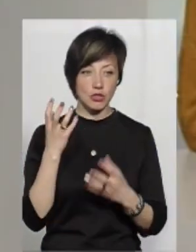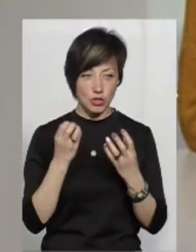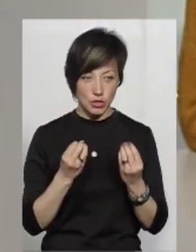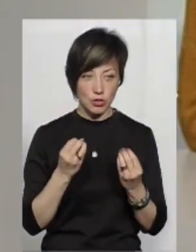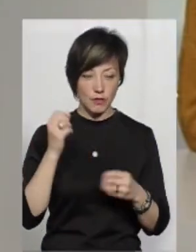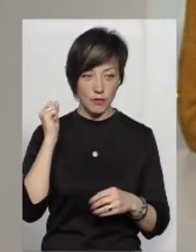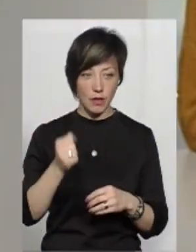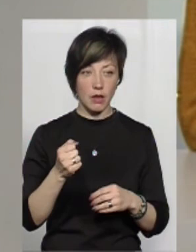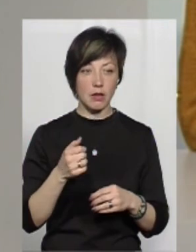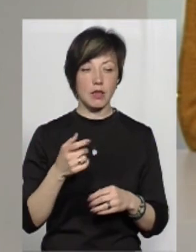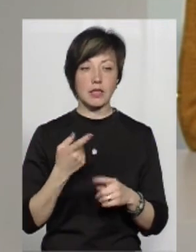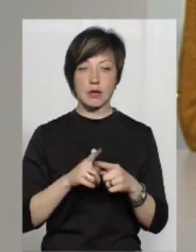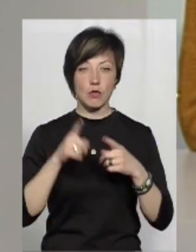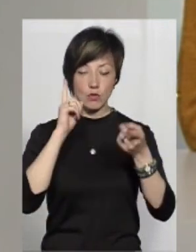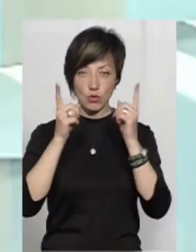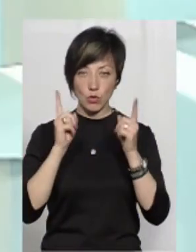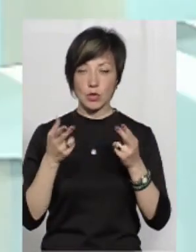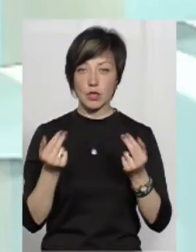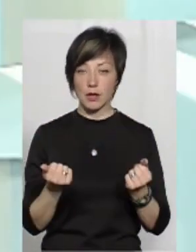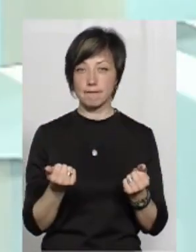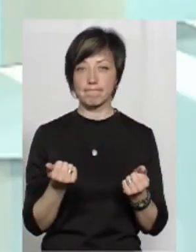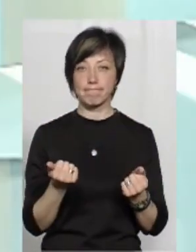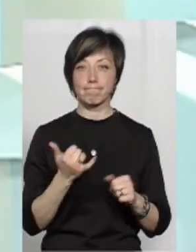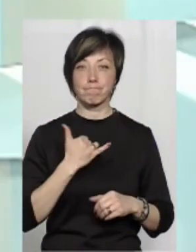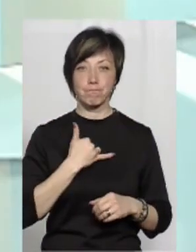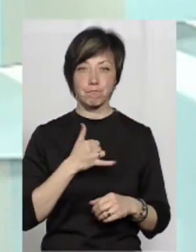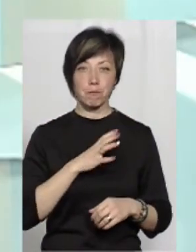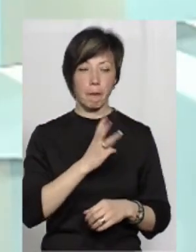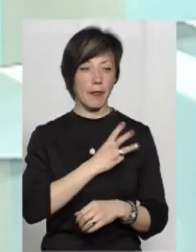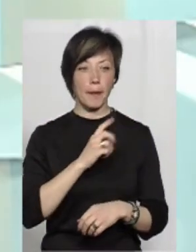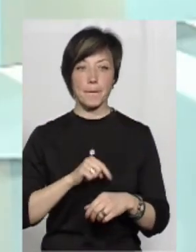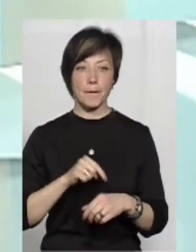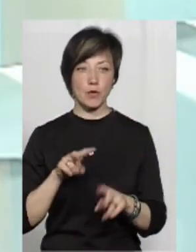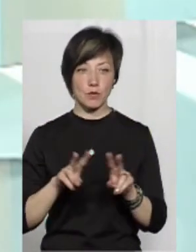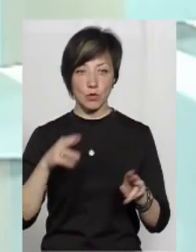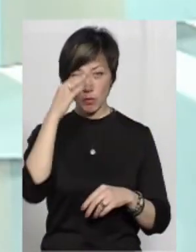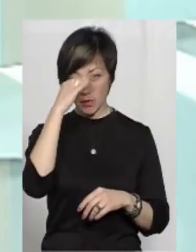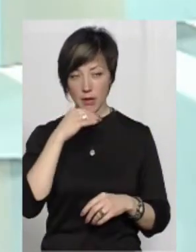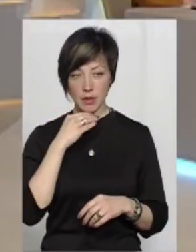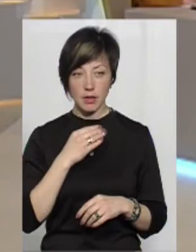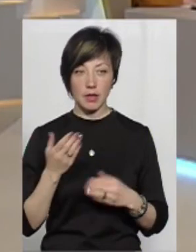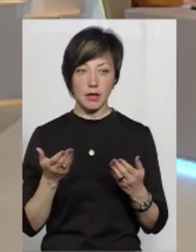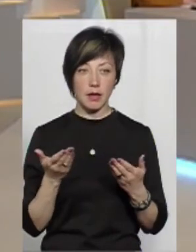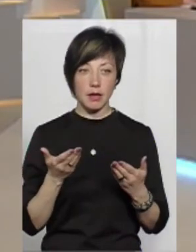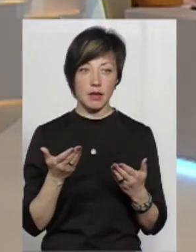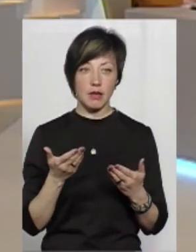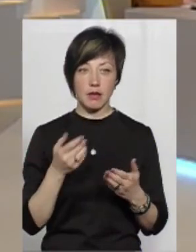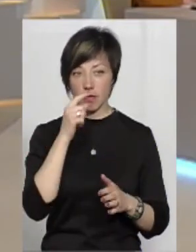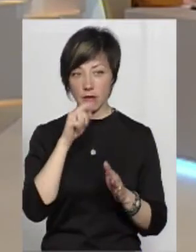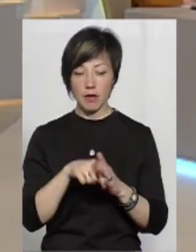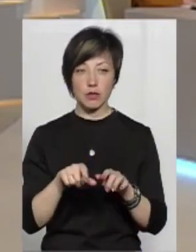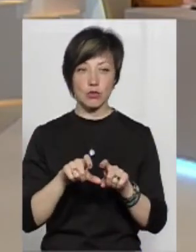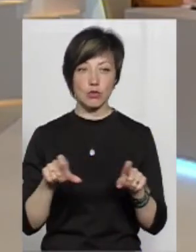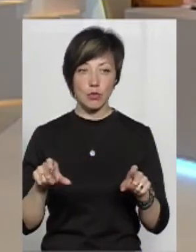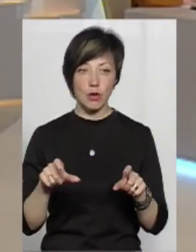це був шок. Ну, да, в мене тоді були такі емоції, напевно, як в цього батька, який вірвався до